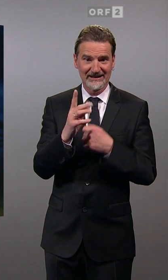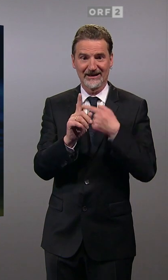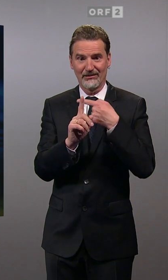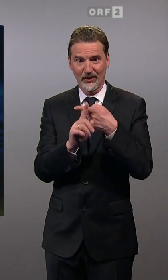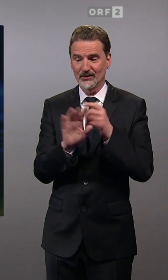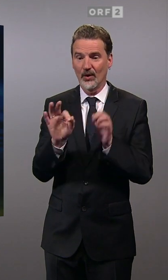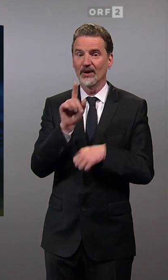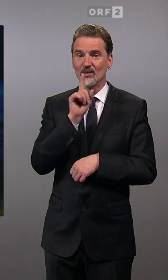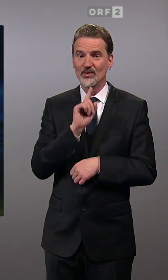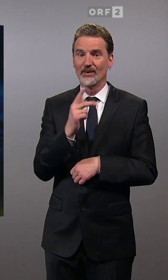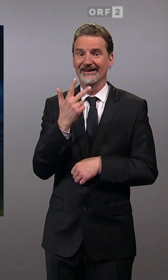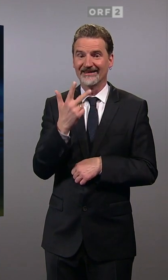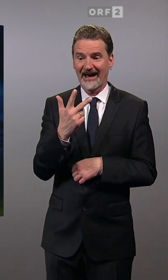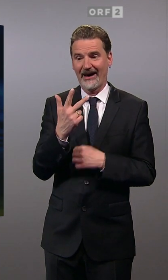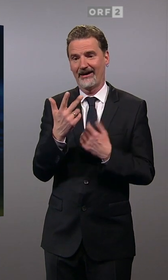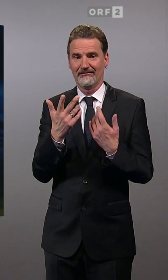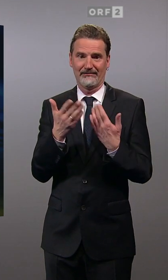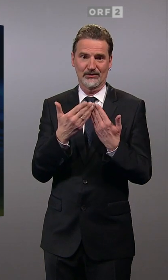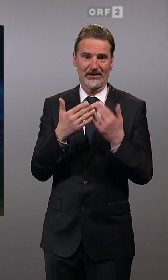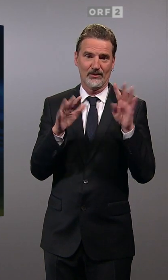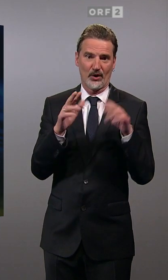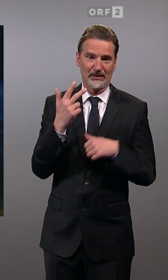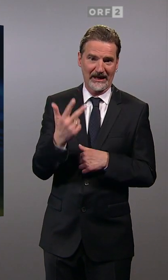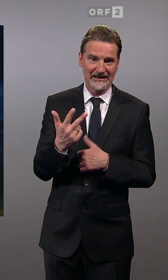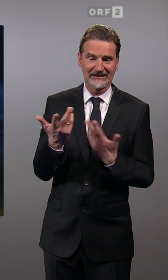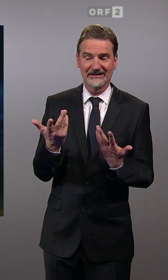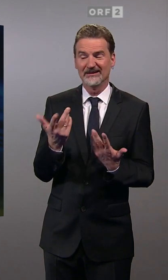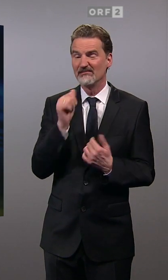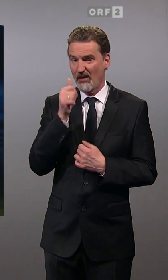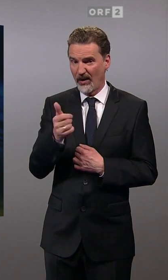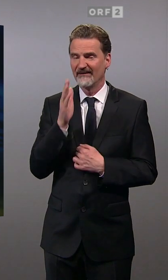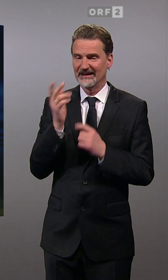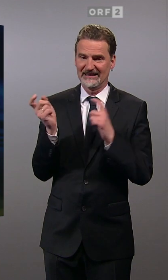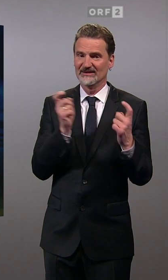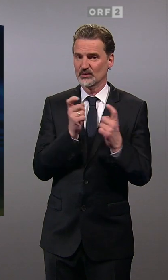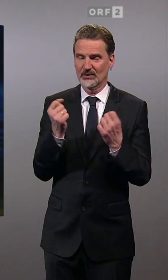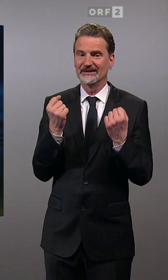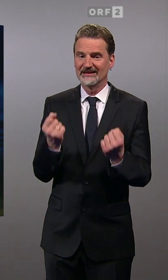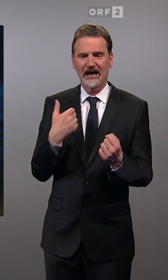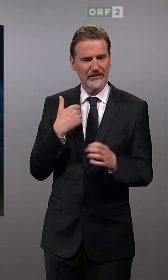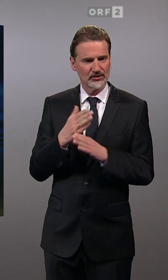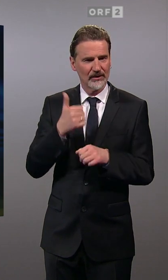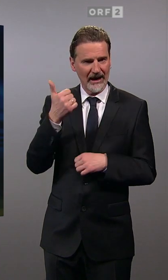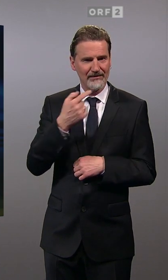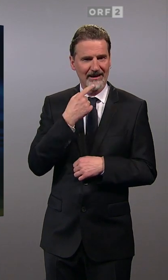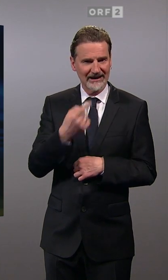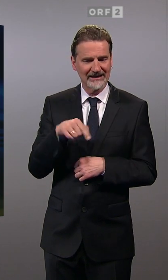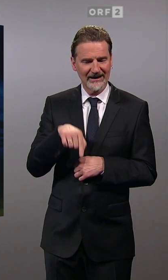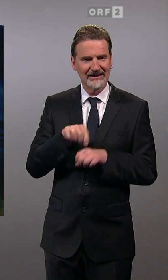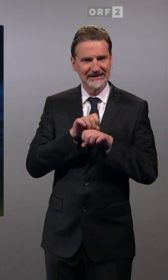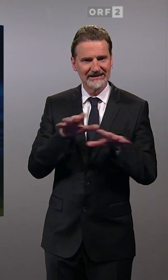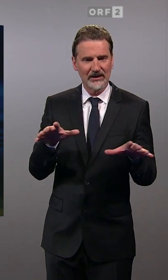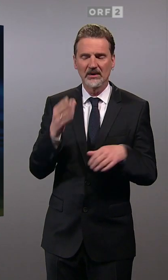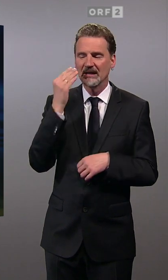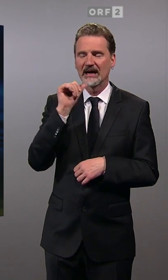ein Dreier. Und die Diskussionen werden morgen laufen. Aber ich habe es schon einmal in dieser Sendung gesagt, ich denke nicht, dass es direkt zu